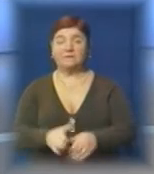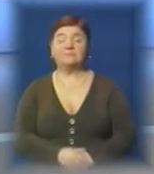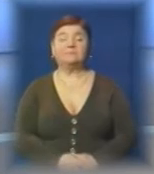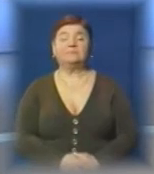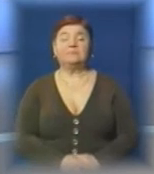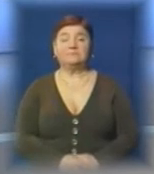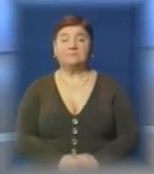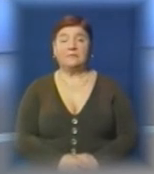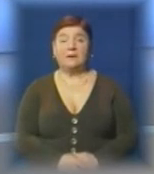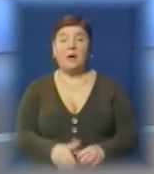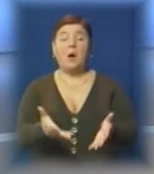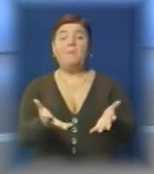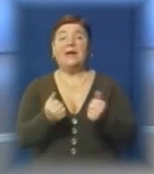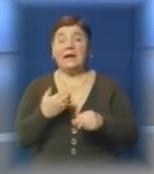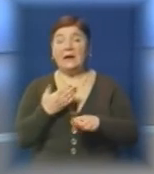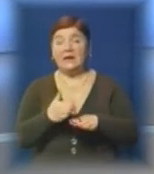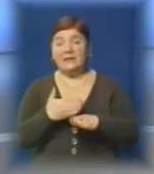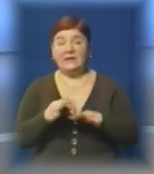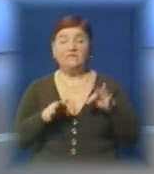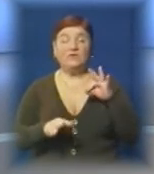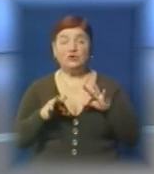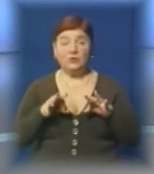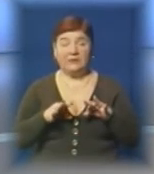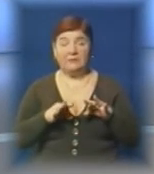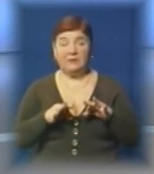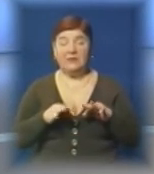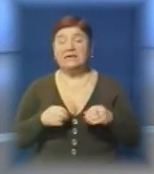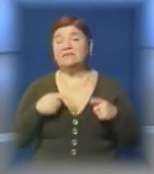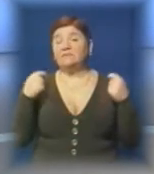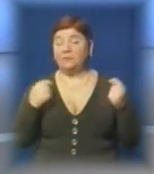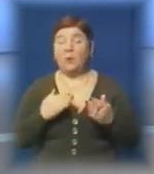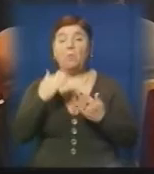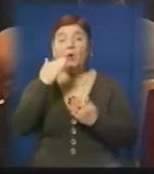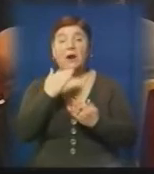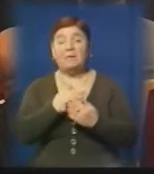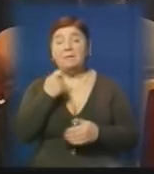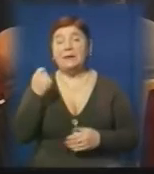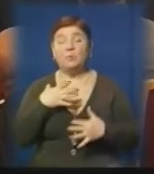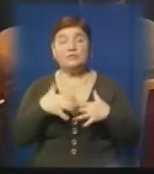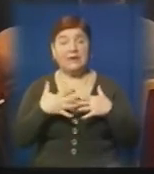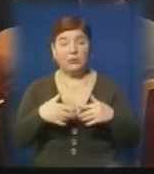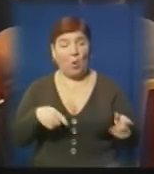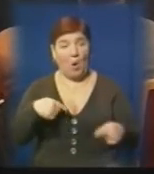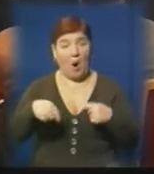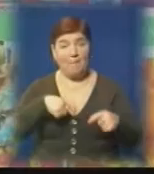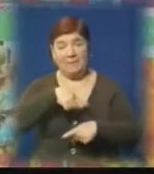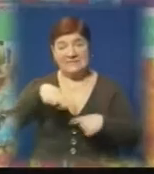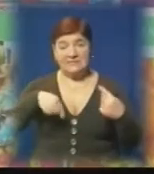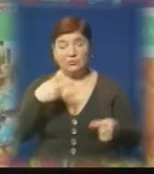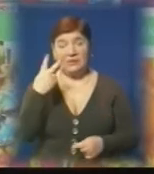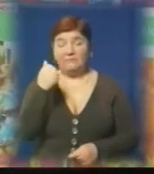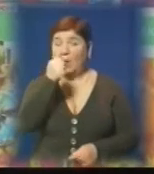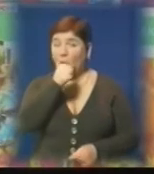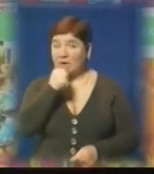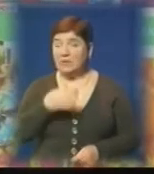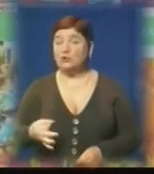Бери кредит, відсотки повернуть. На Закарпатті стартувала програма підтримки малого та середнього бізнесу, розрахована на два роки.